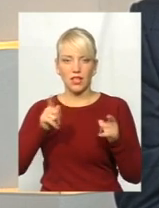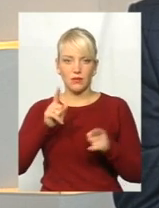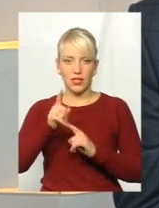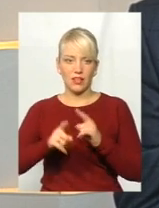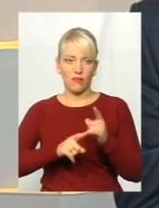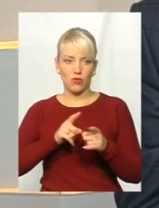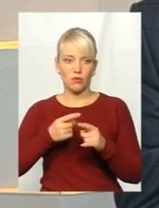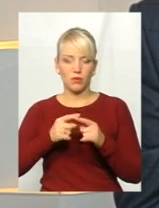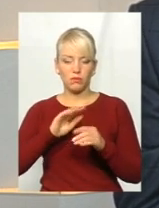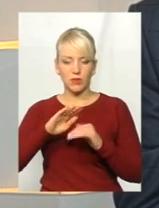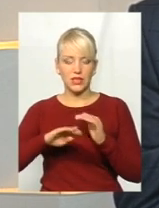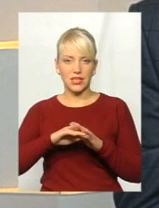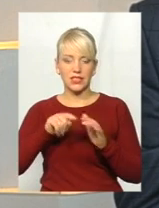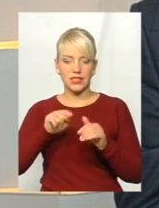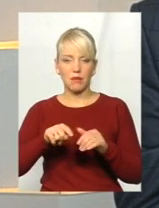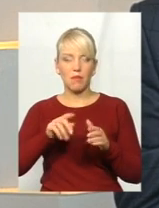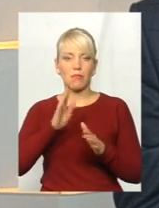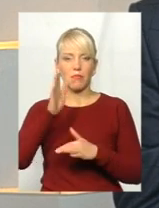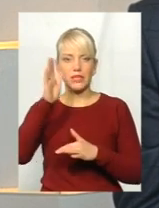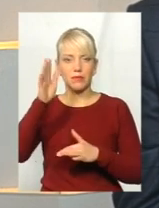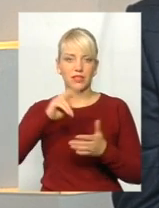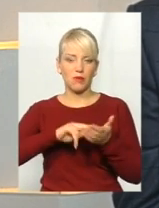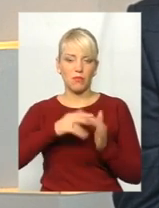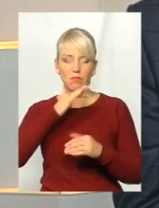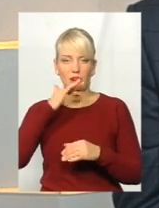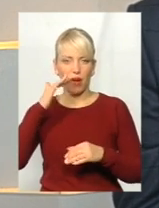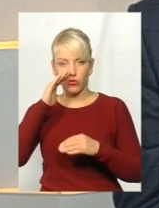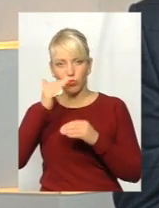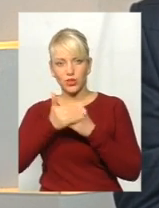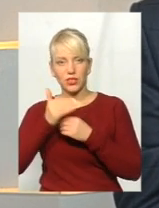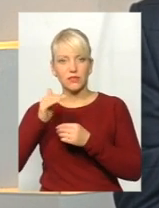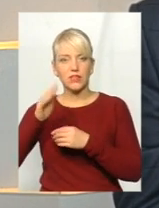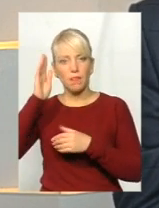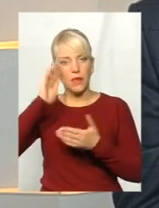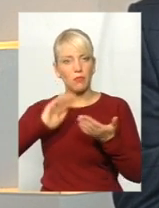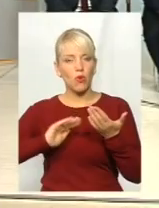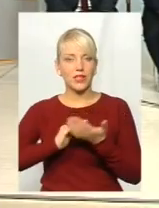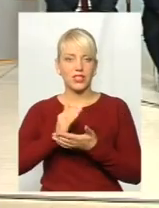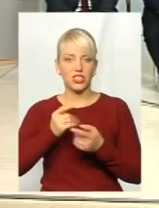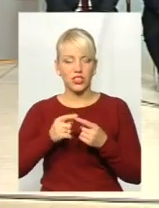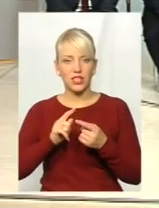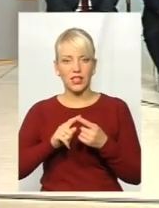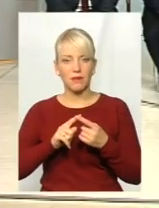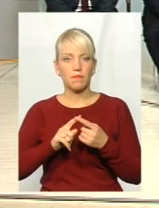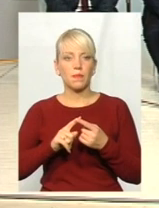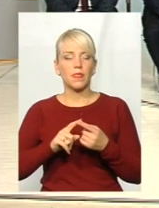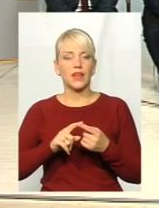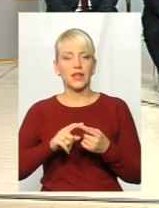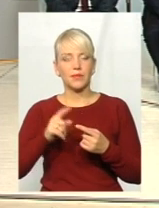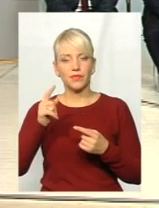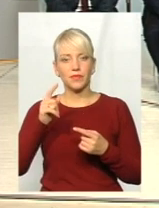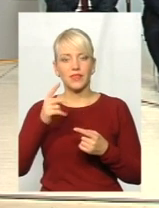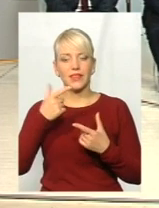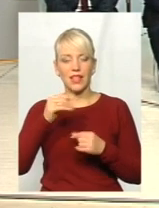під цим перспективним планом дуже багато криється, багато таких політичних інтрижок, де наш з силою потім